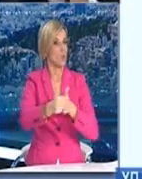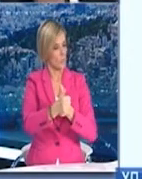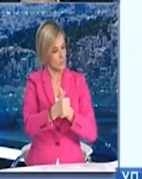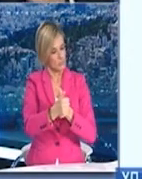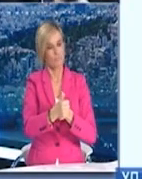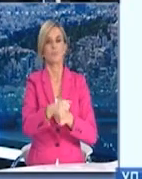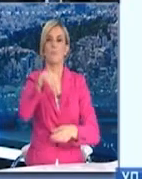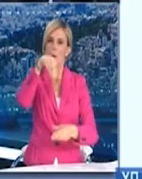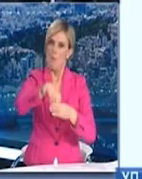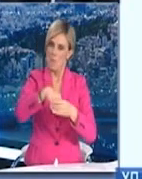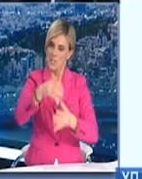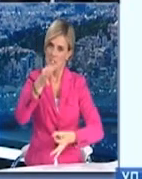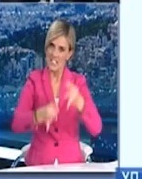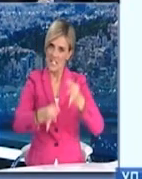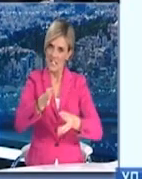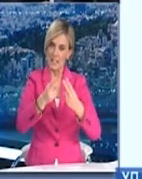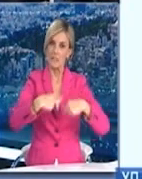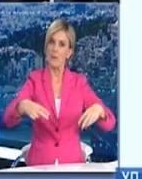Εμβολιασμών, κύριε Πρόεδρος είναι εδώ,